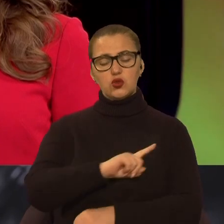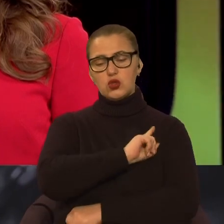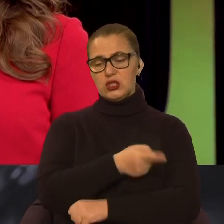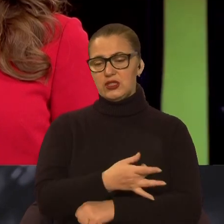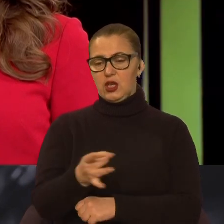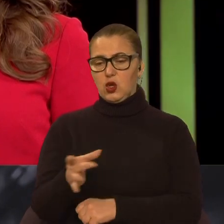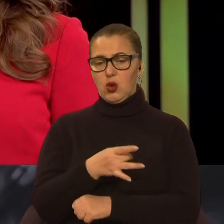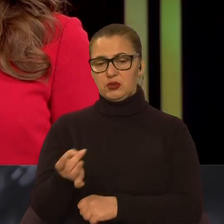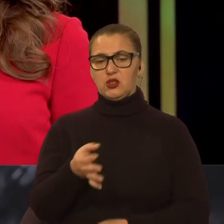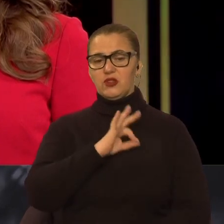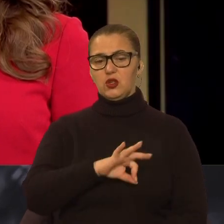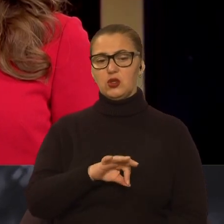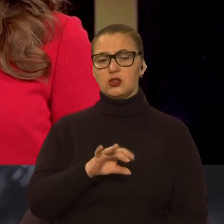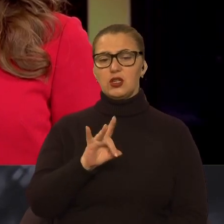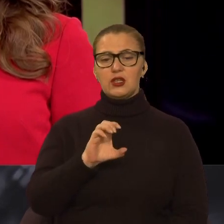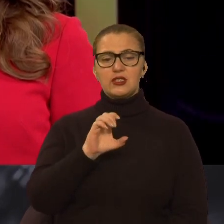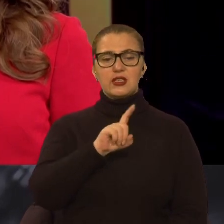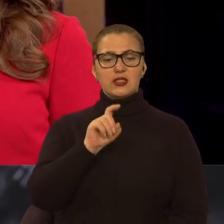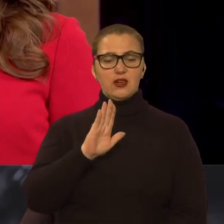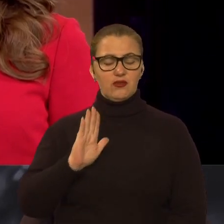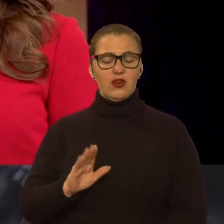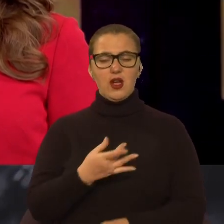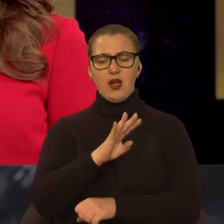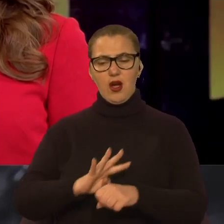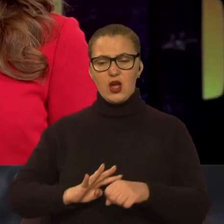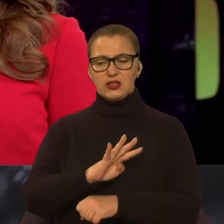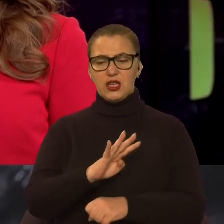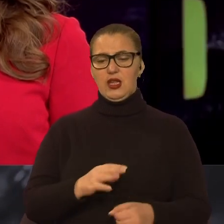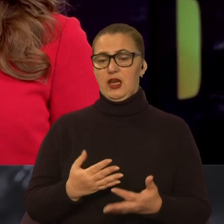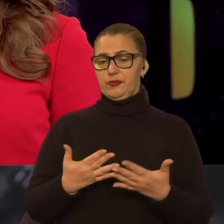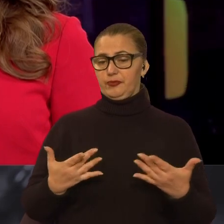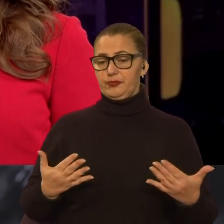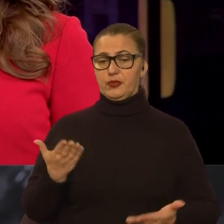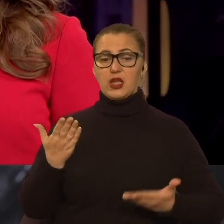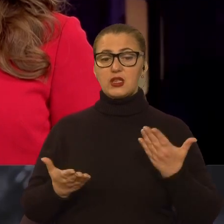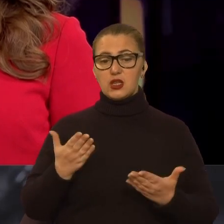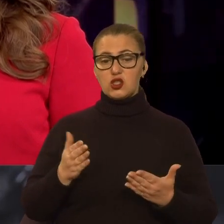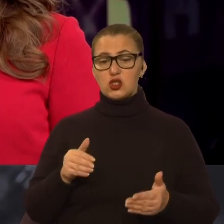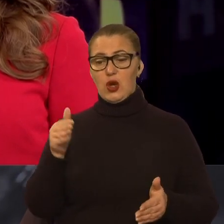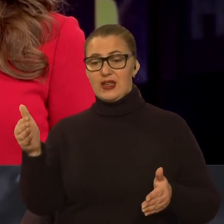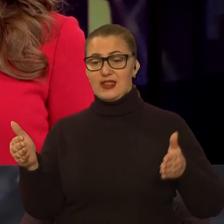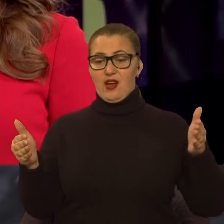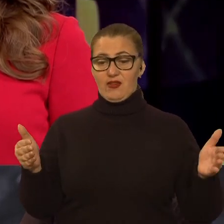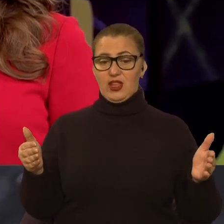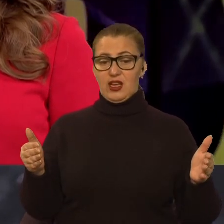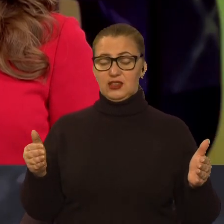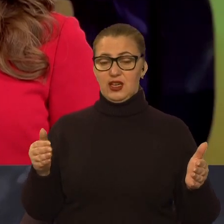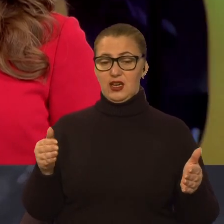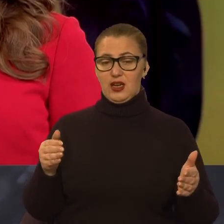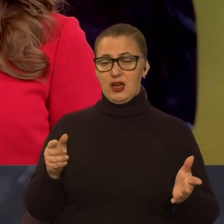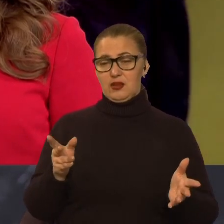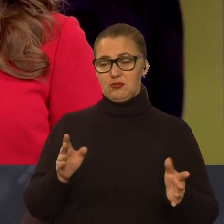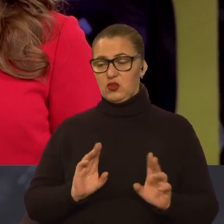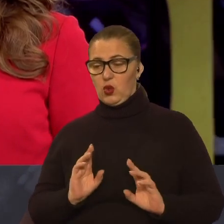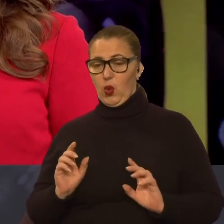застосовуючи системи залпового вогню, застосовуючи артилерію. І, в принципі, якщо на флангах місто-противник намагається обходити